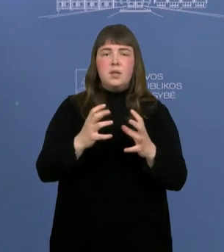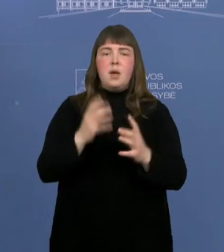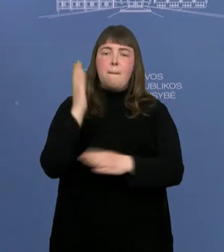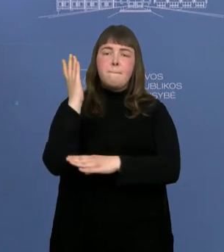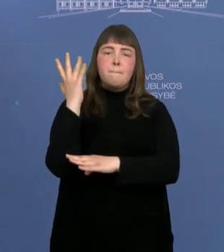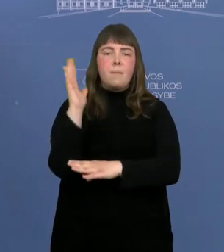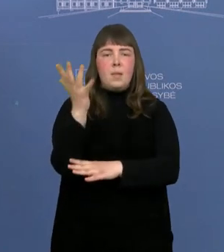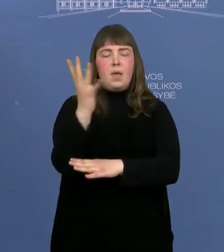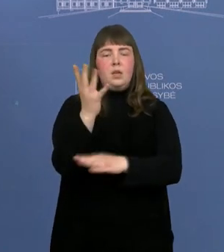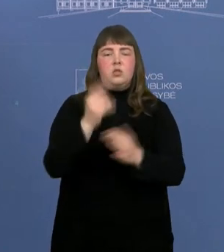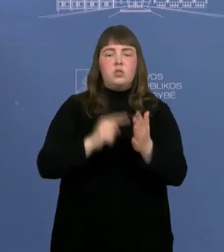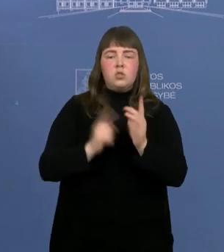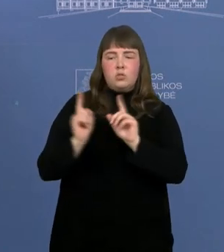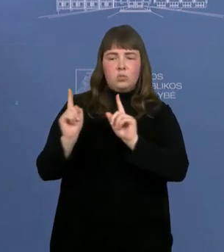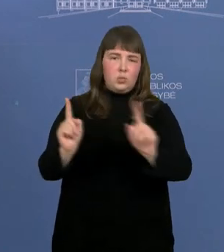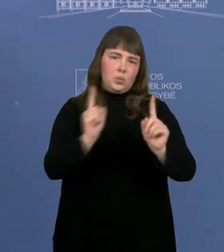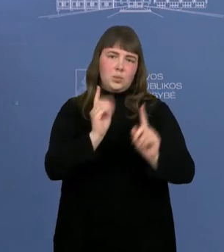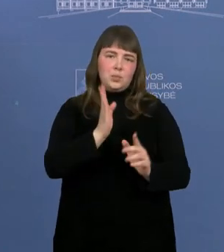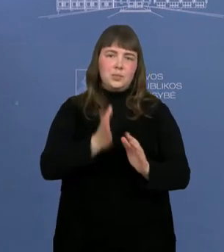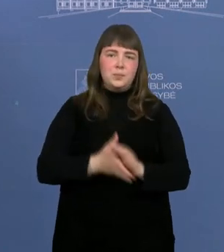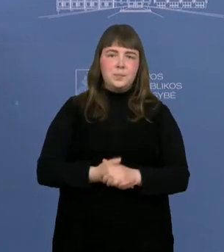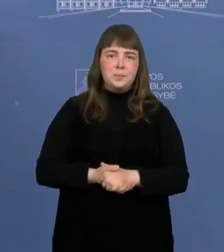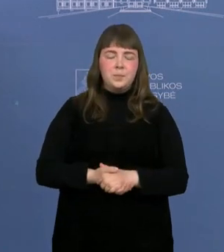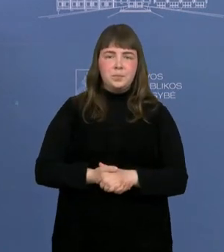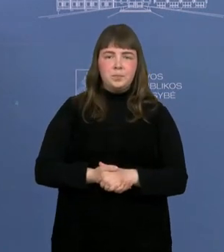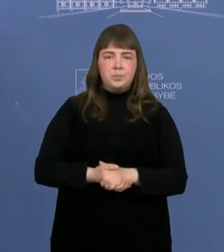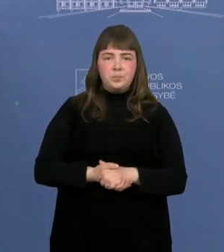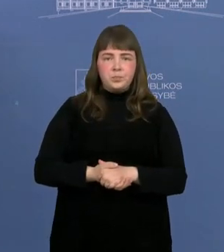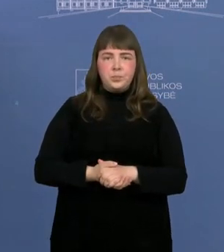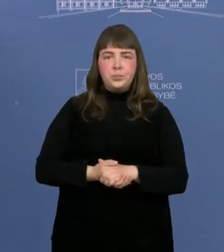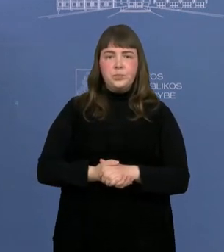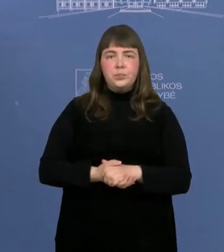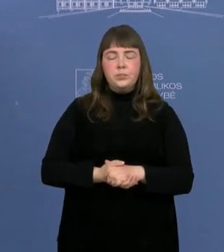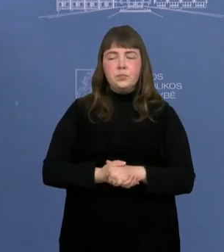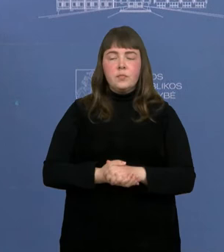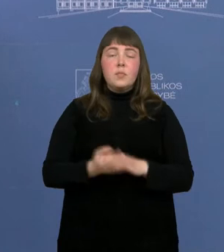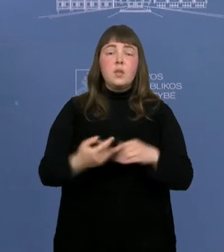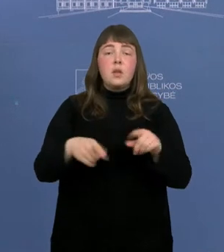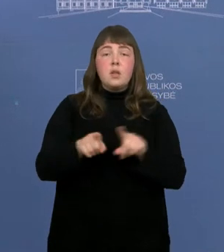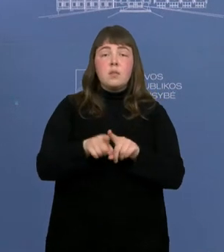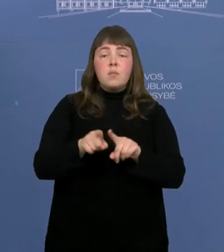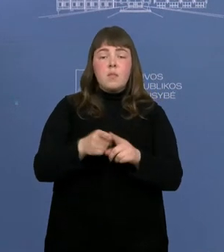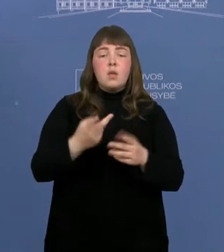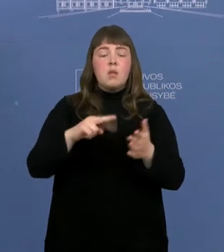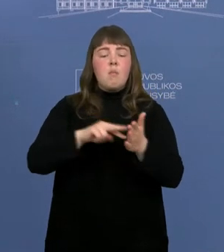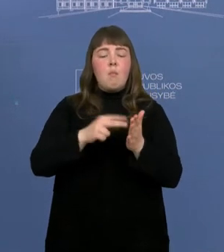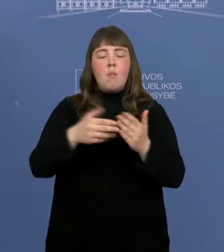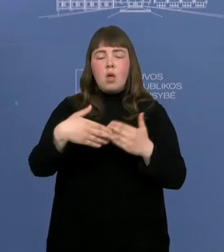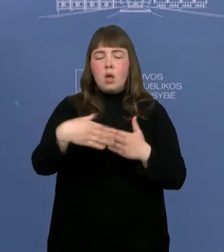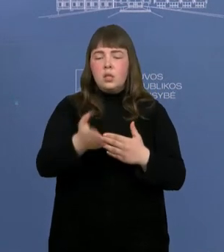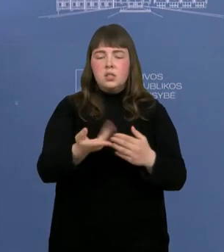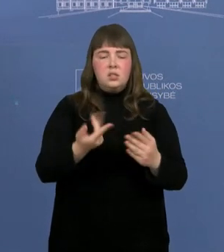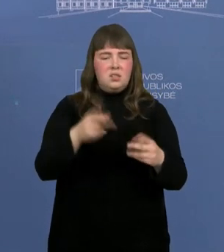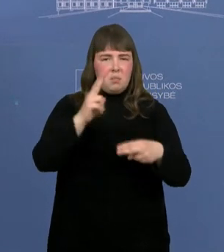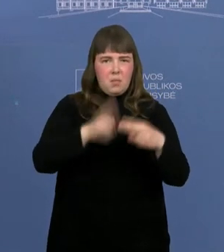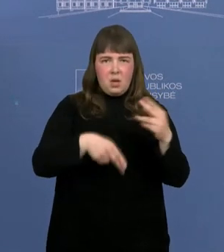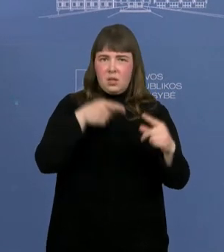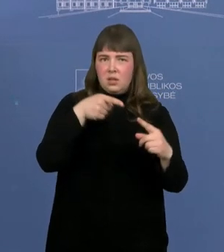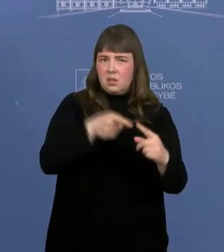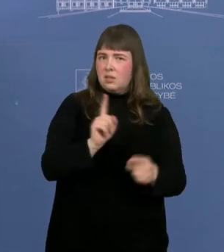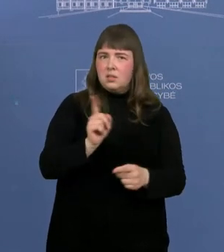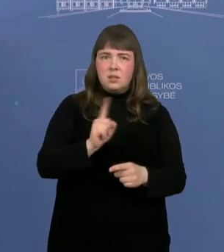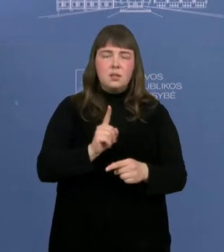medynų ir sieklų išsaugojimų. Tai tuo pačiu yra numatoma čia nebaigtinis tikslas, bet iš tikrųjų jau